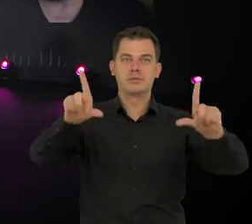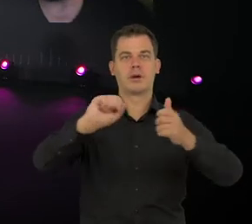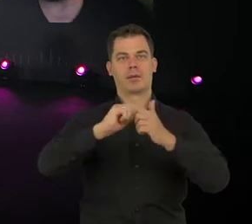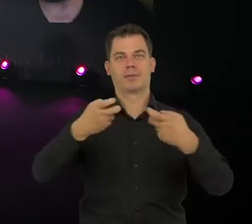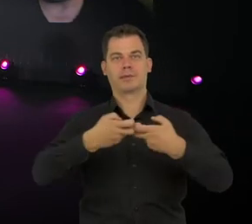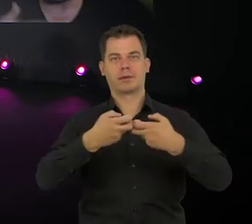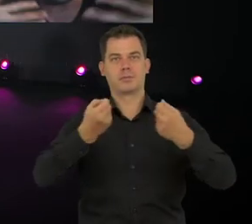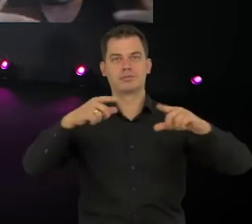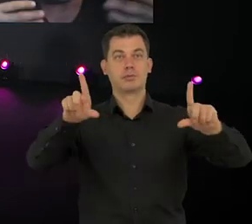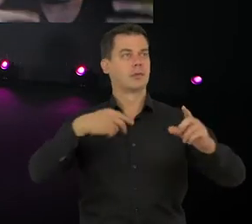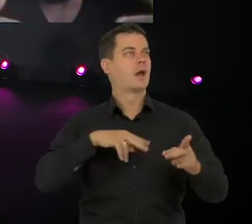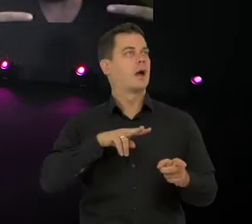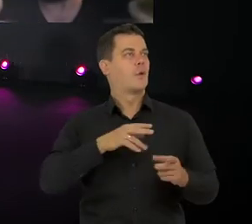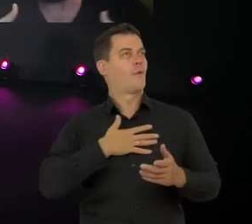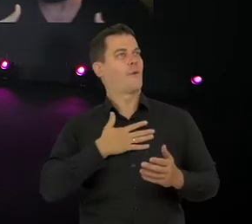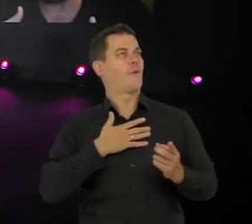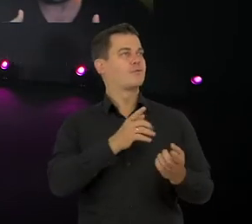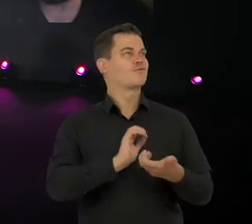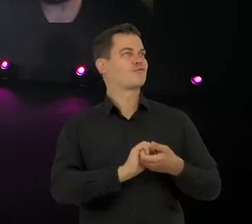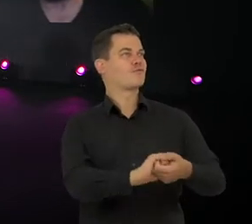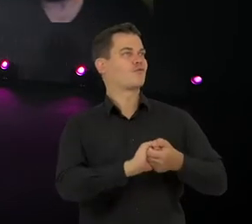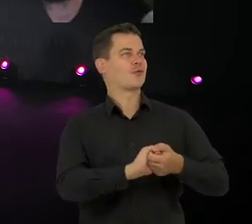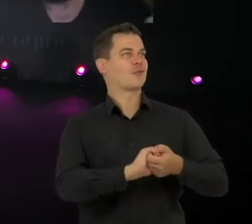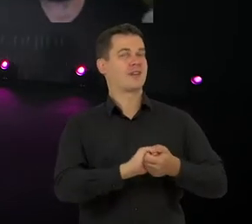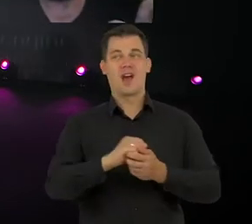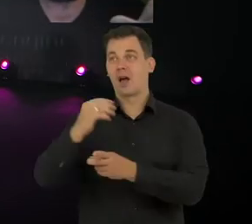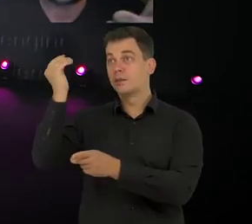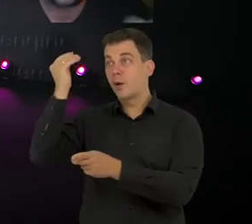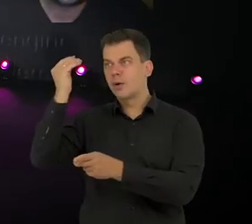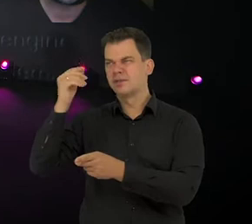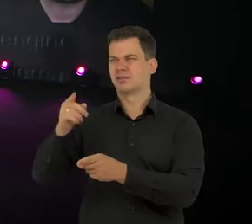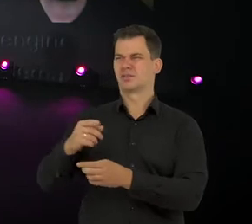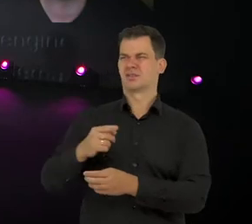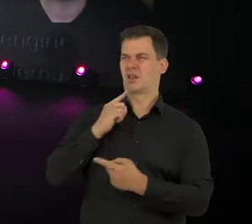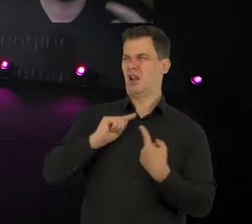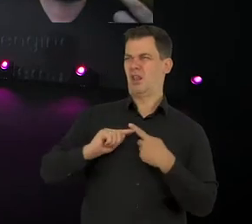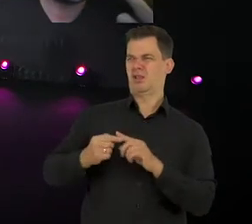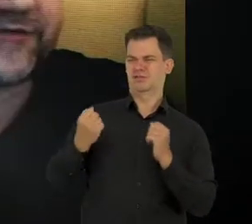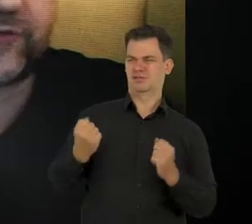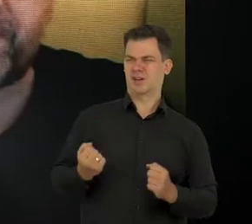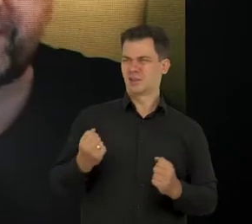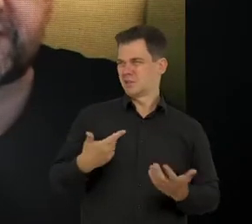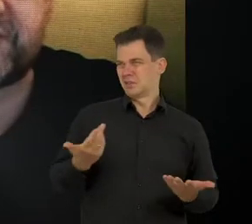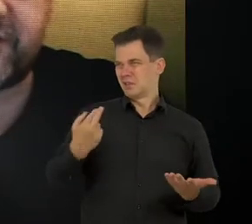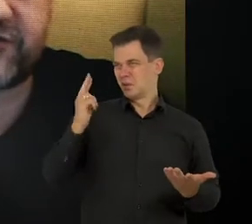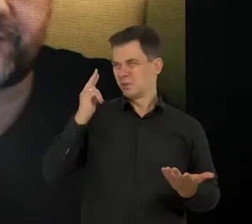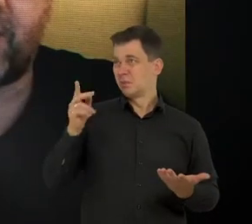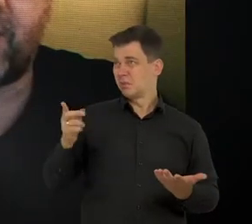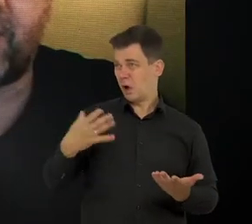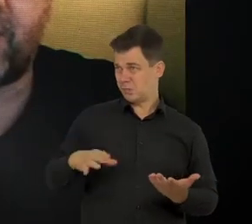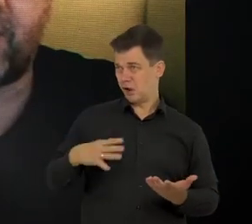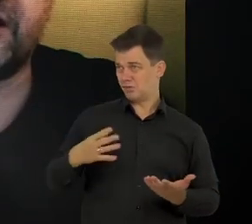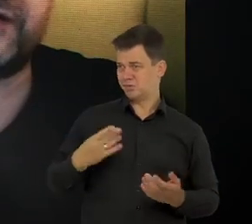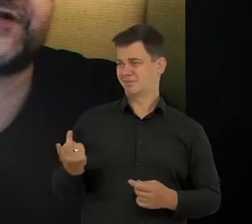jesteśmy w ich sypialniach, mamy taki rezonans emocjonalny, natomiast naukowcy mówią dziwnym językiem, trudno powiedzieć, czy ich coś